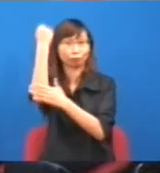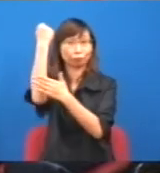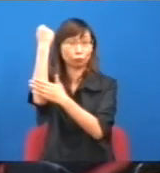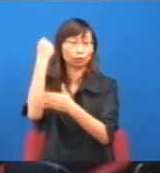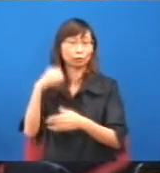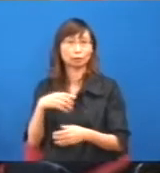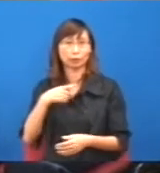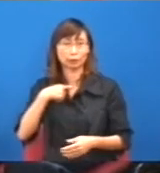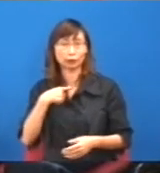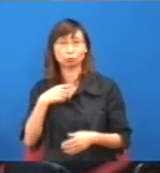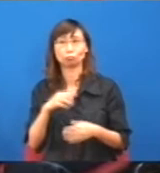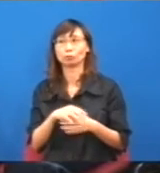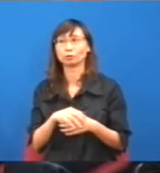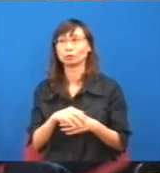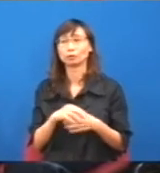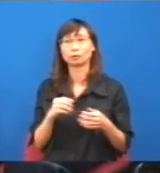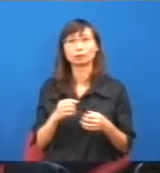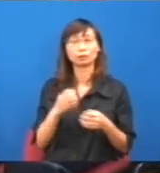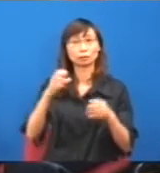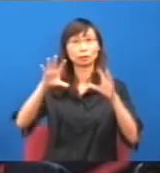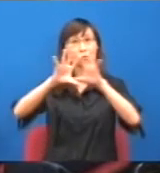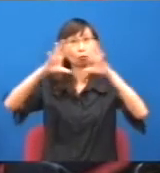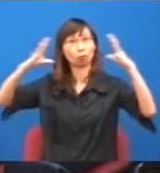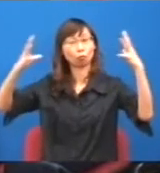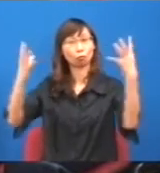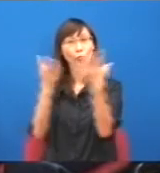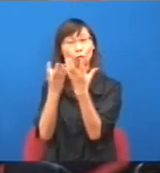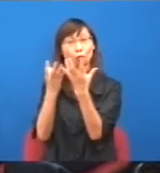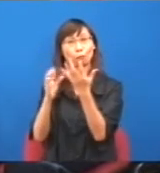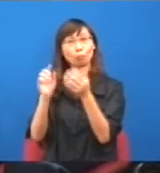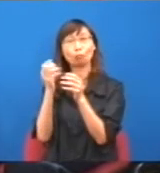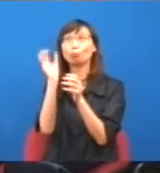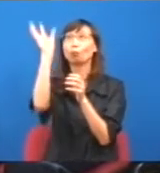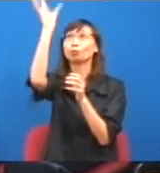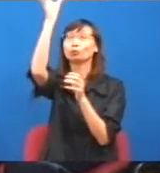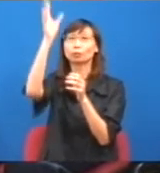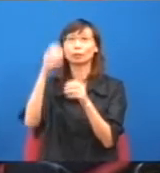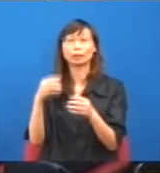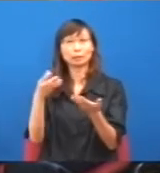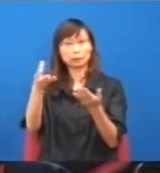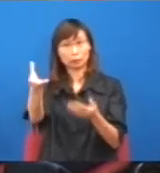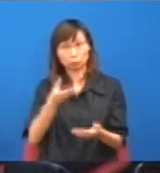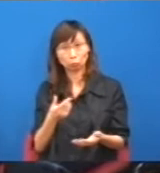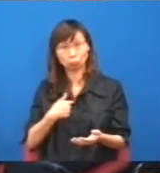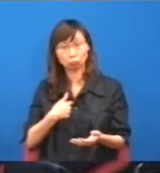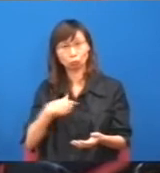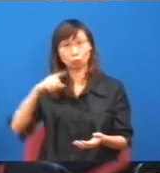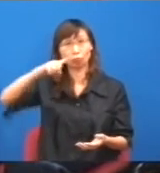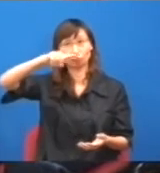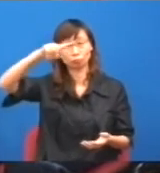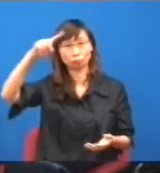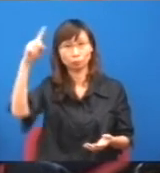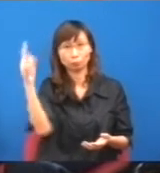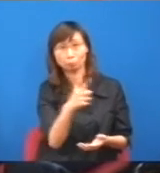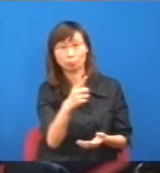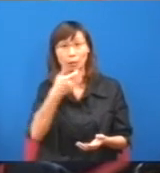說要整個波上去,又要收我一萬元,那一萬元到底是怎樣收的,我也不知道,因為他一